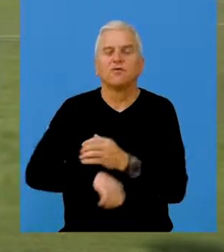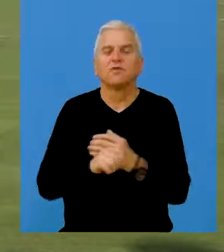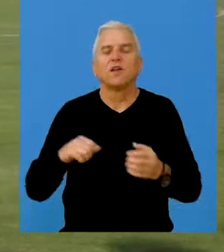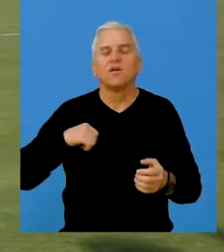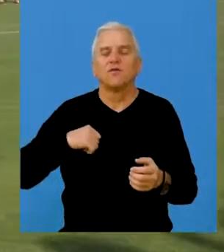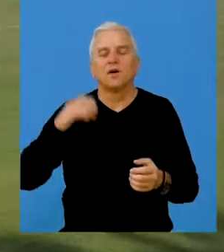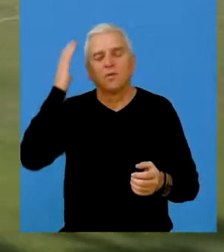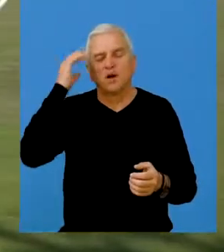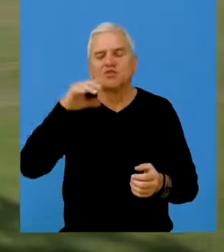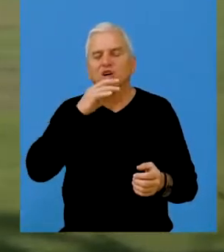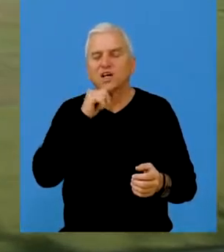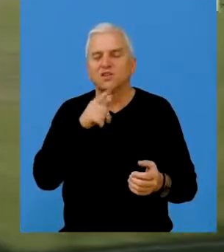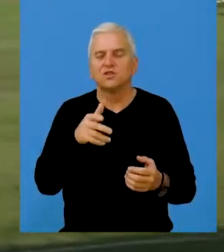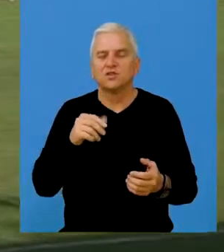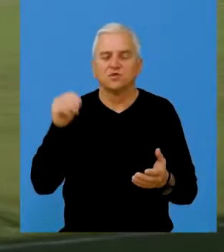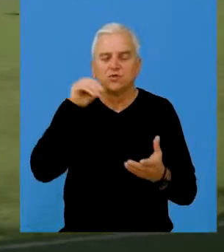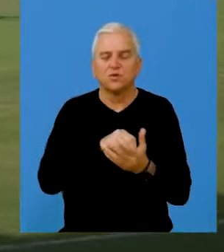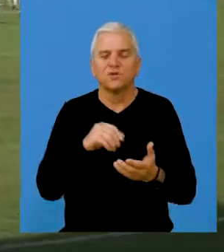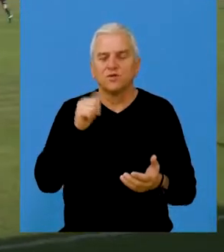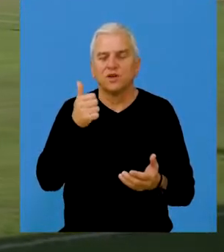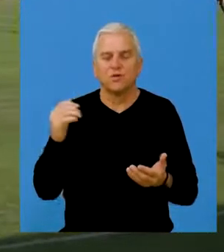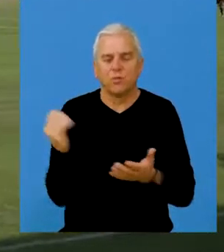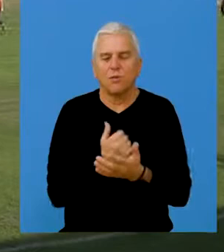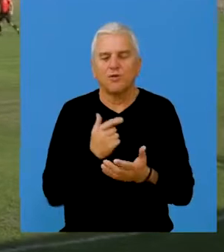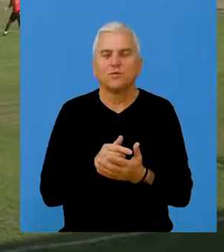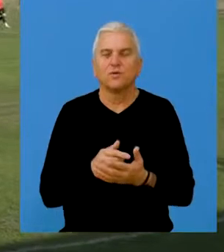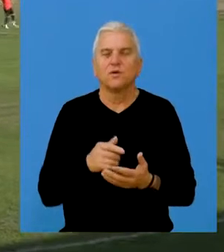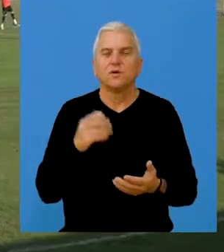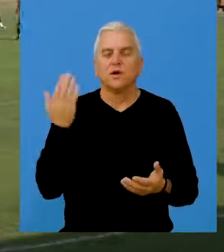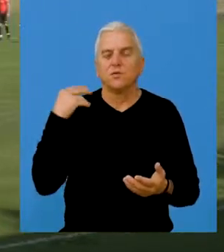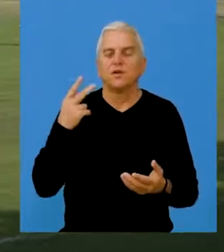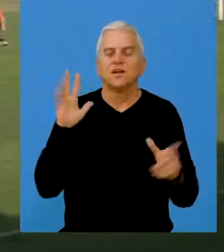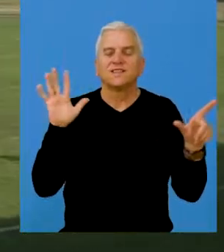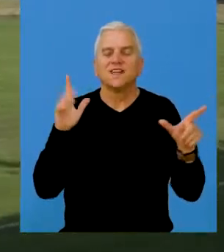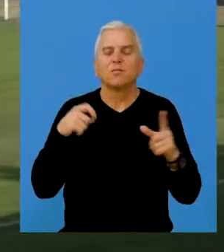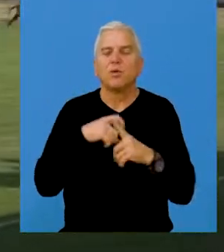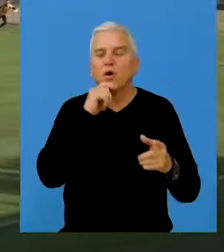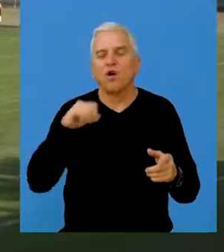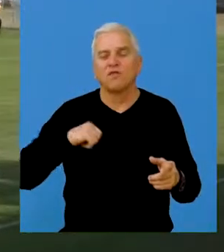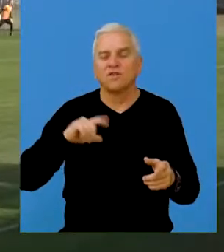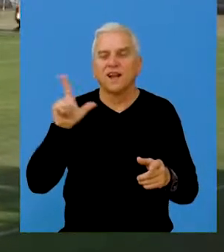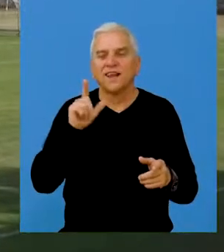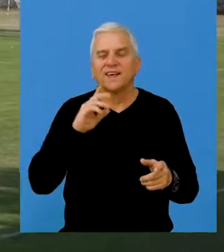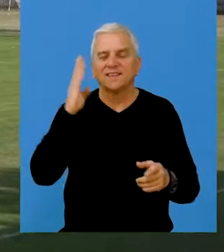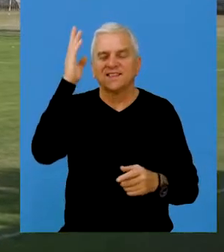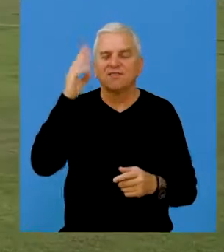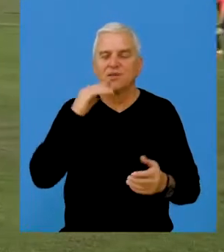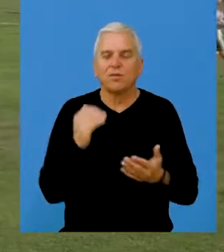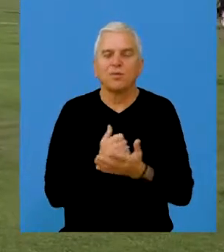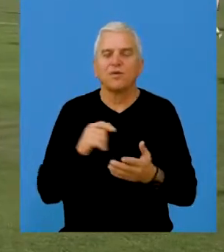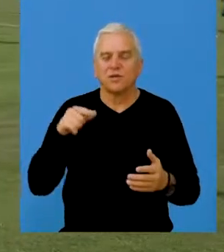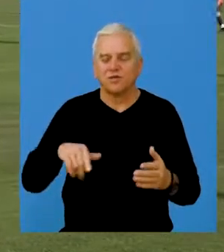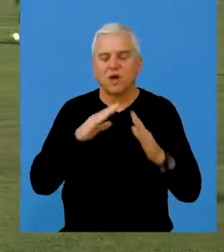Futbaleri Vojvodine iz Bačkog radišta upisali su još jednu pobedu. U minulom sedmom kolu Vojvodanske ligje Sever